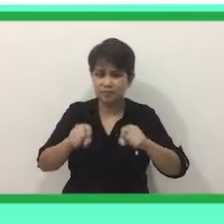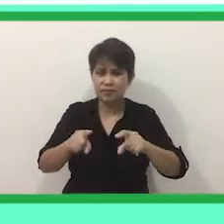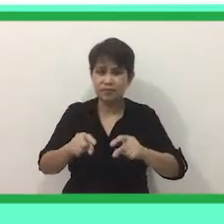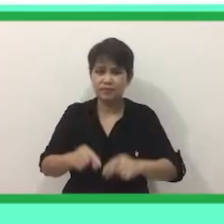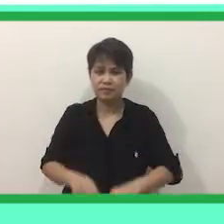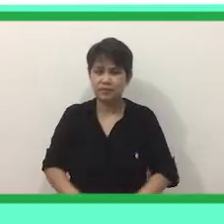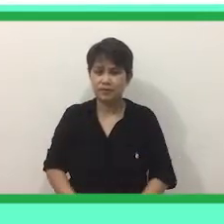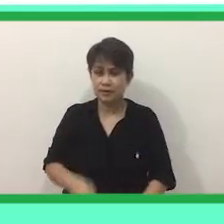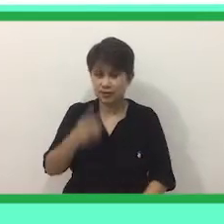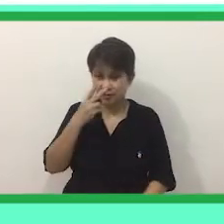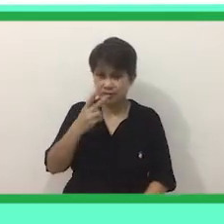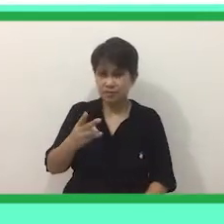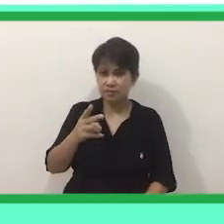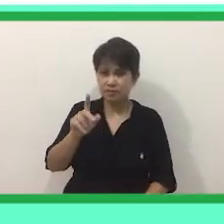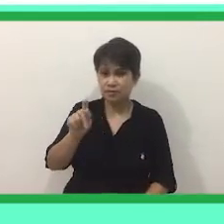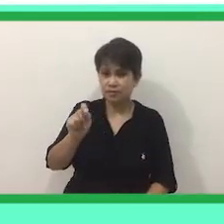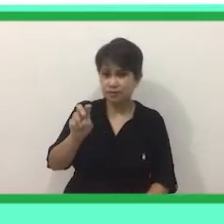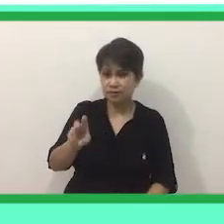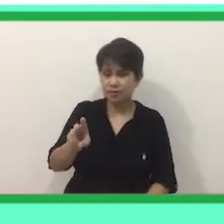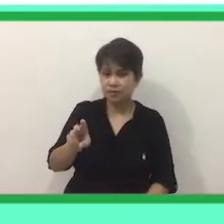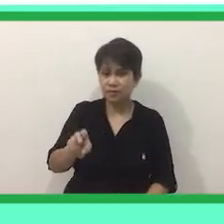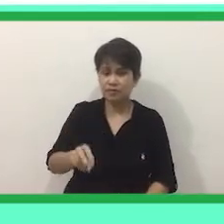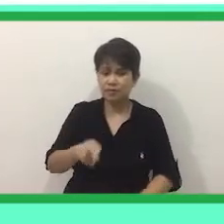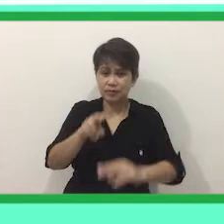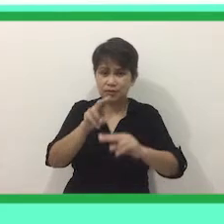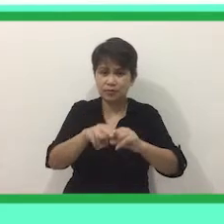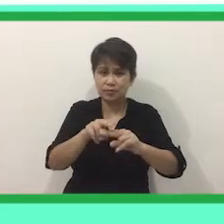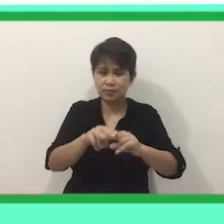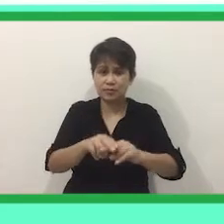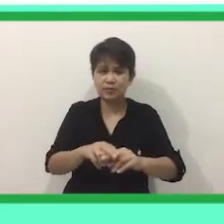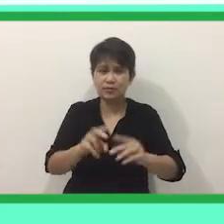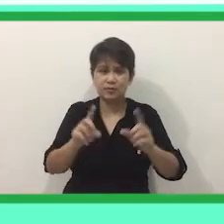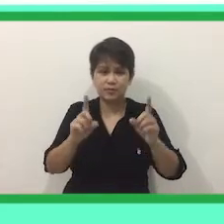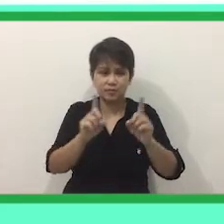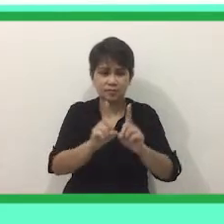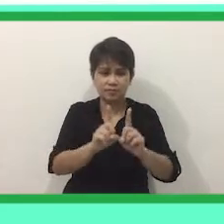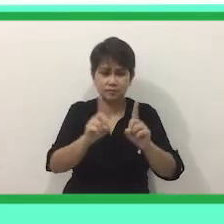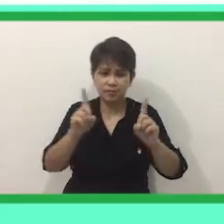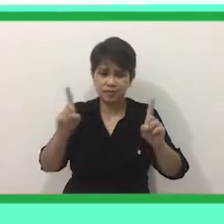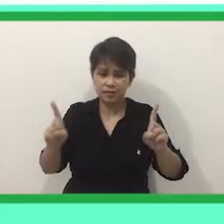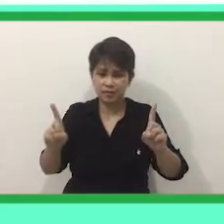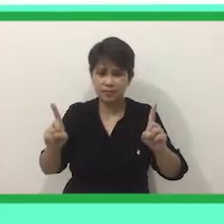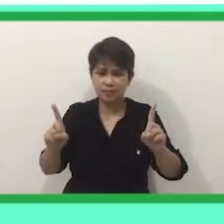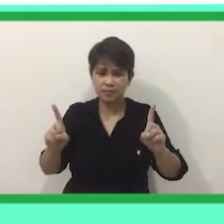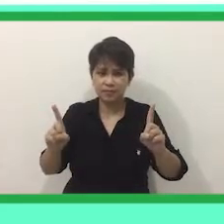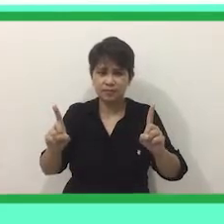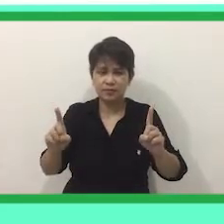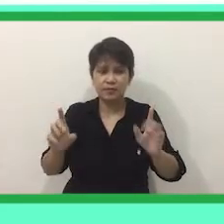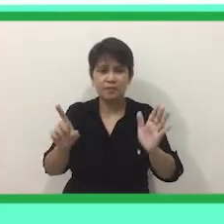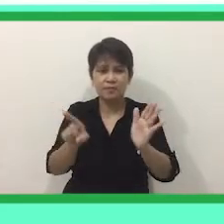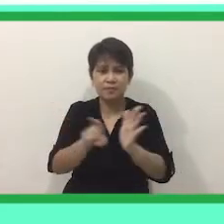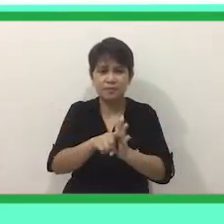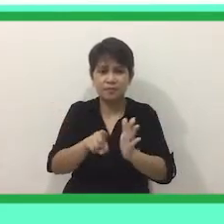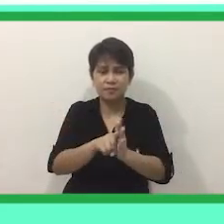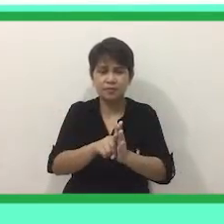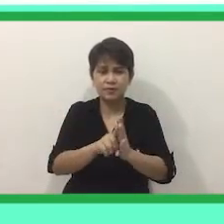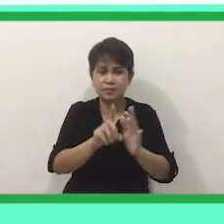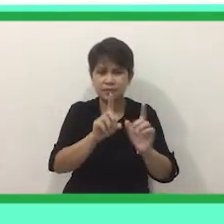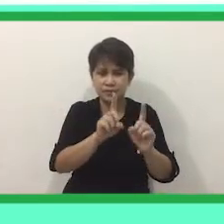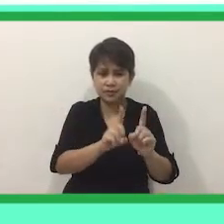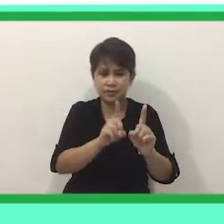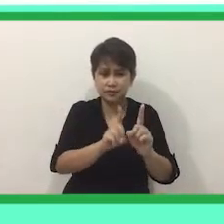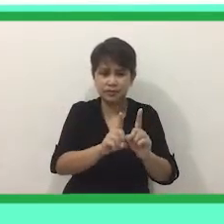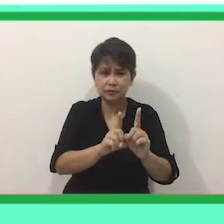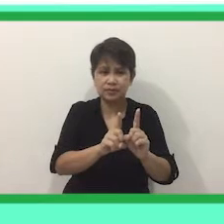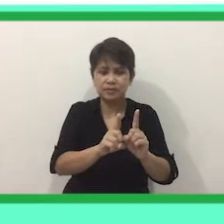Nakita ko rin po Sa TV Nakaupo sila Nang malayo Sa isa't isa Pawal daw po Munang magtabi